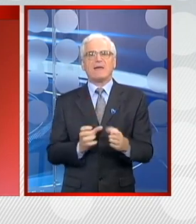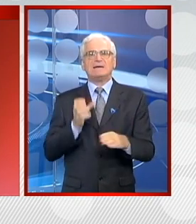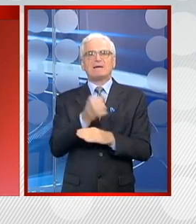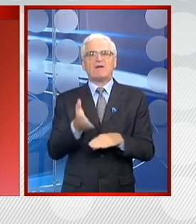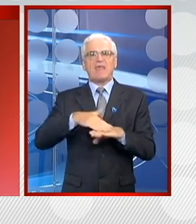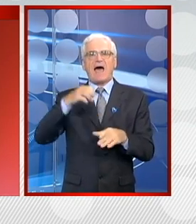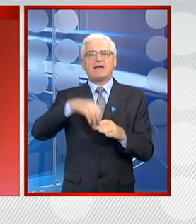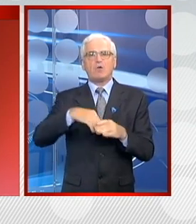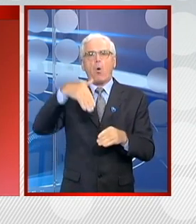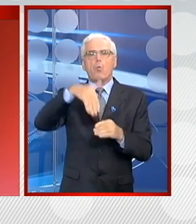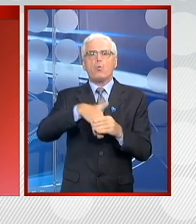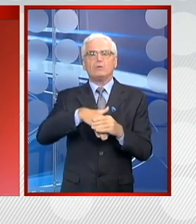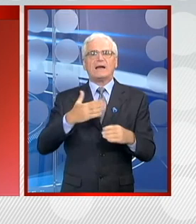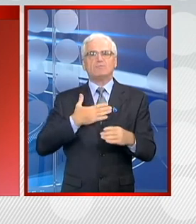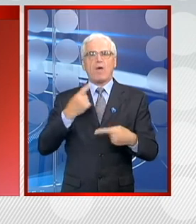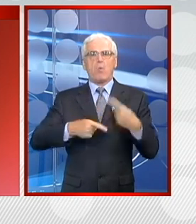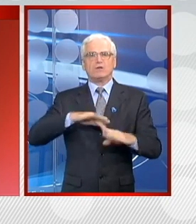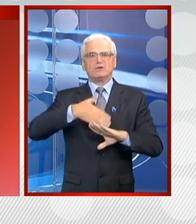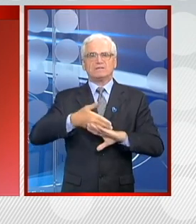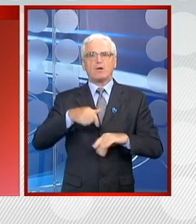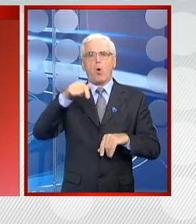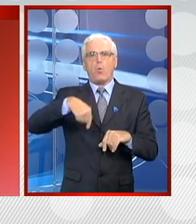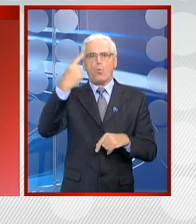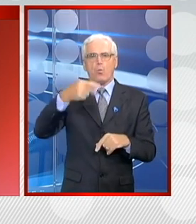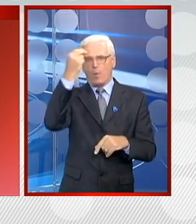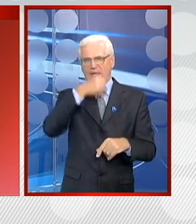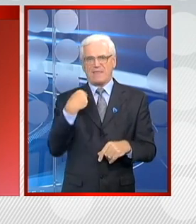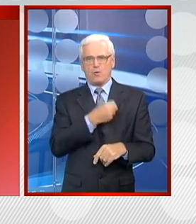stavljen na referendum unutar stranke u nedelju.